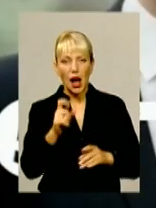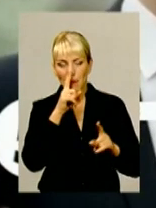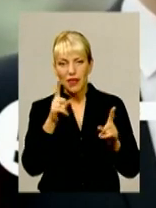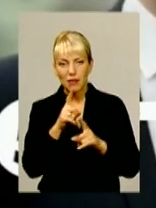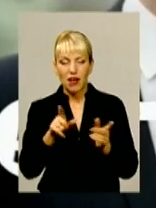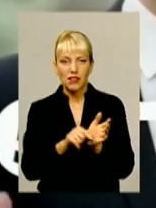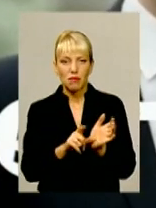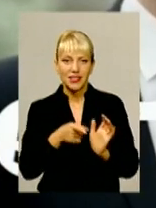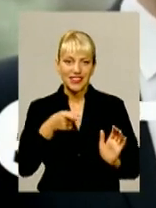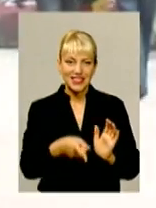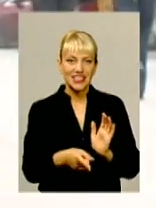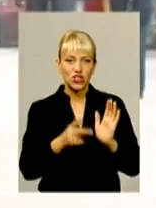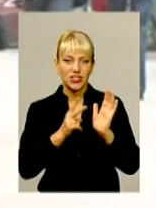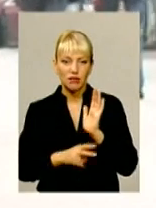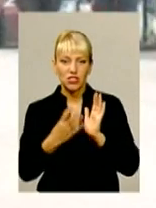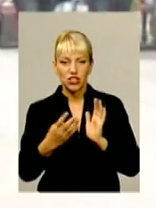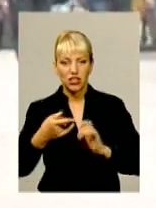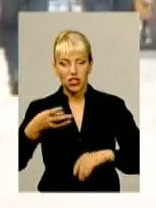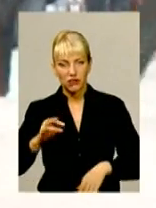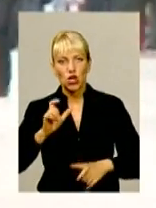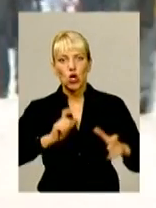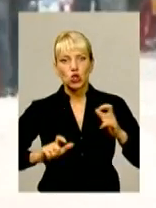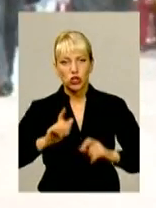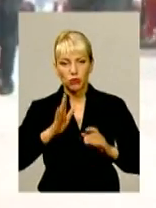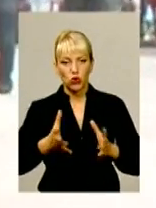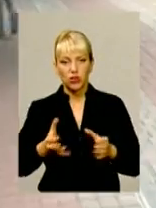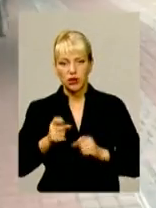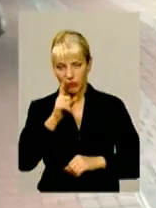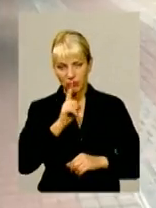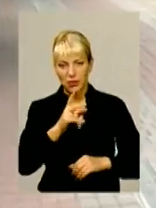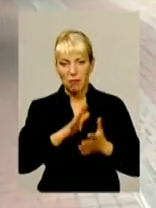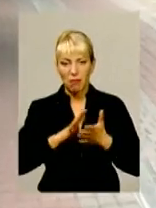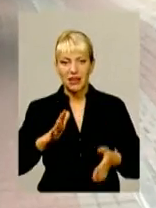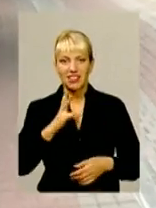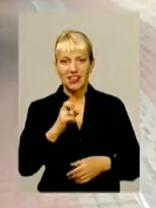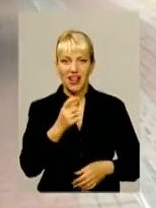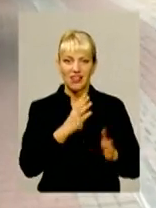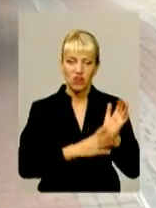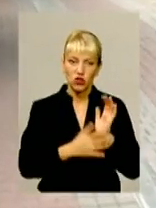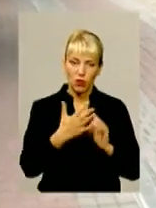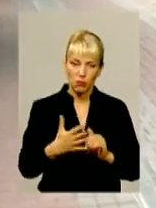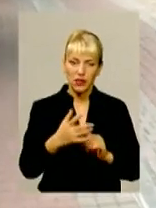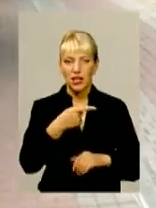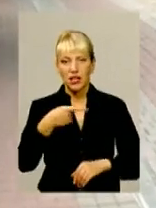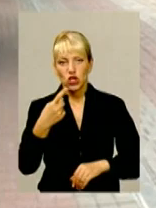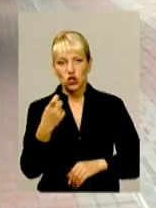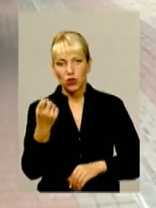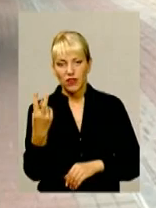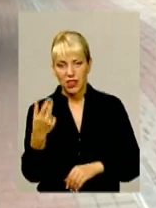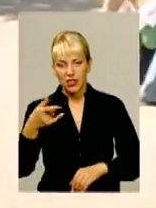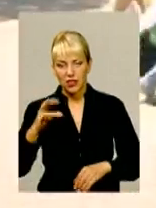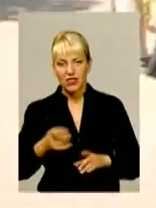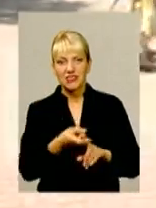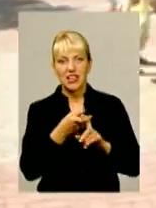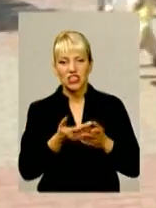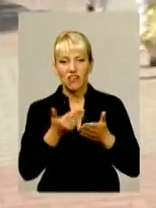1074 гривні. Студенти ж отримуватимуть в місяць більше на 95-112 гривень, залежно від рівня акредитації